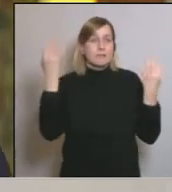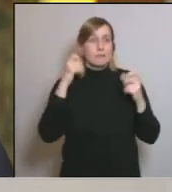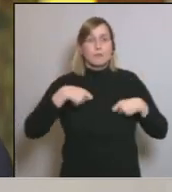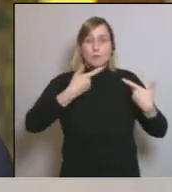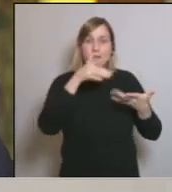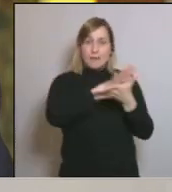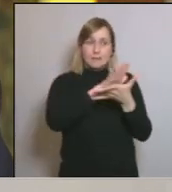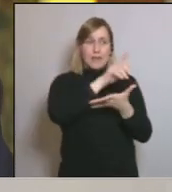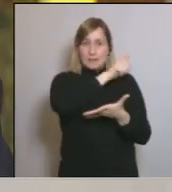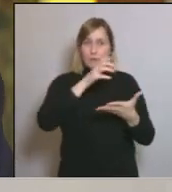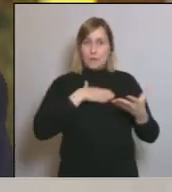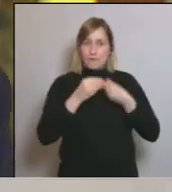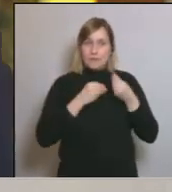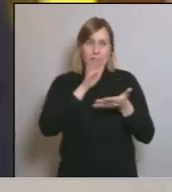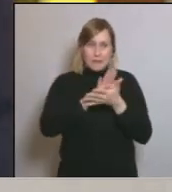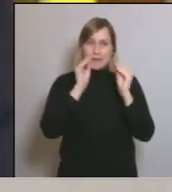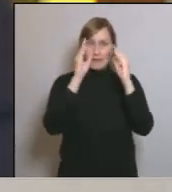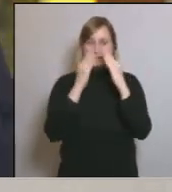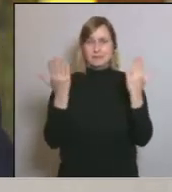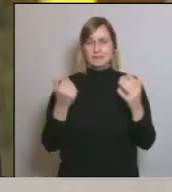gent que ho pugui fer, tranquil·lament, a casa seva.